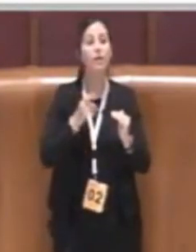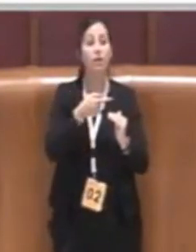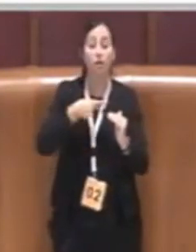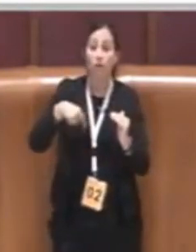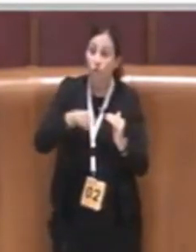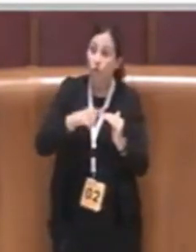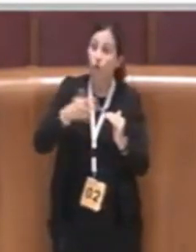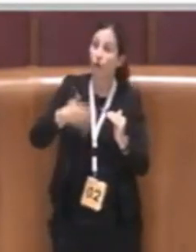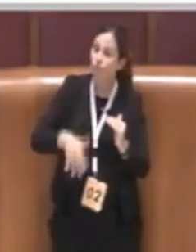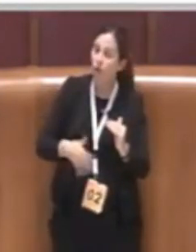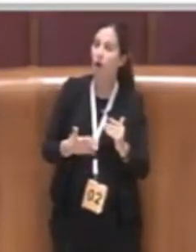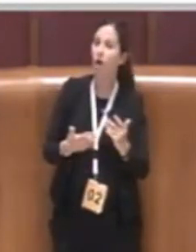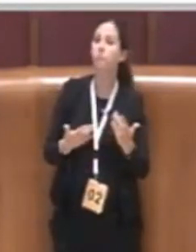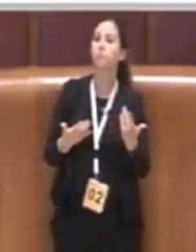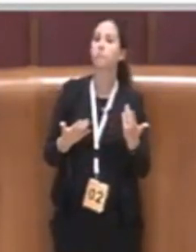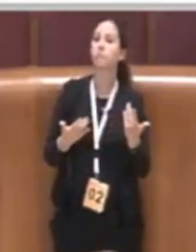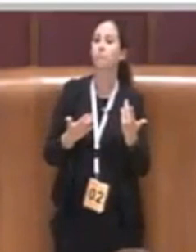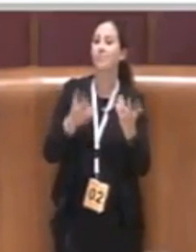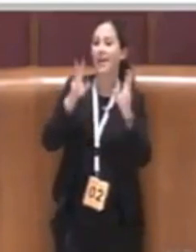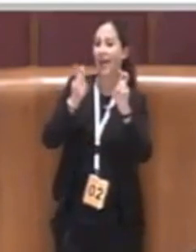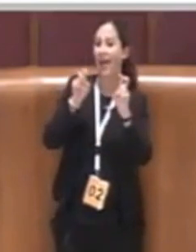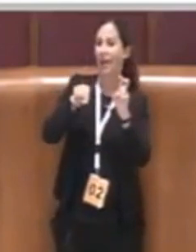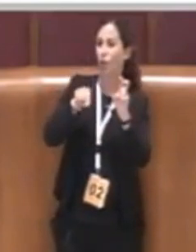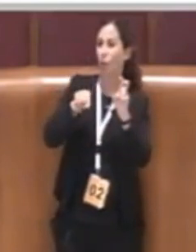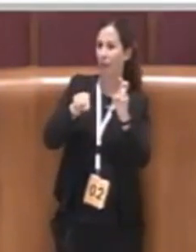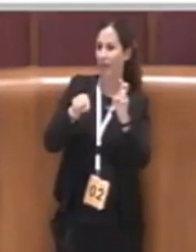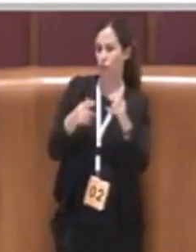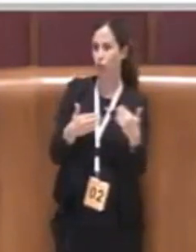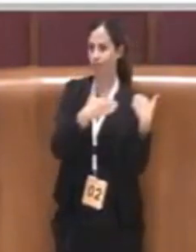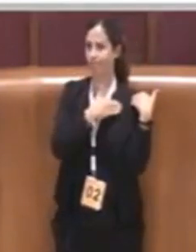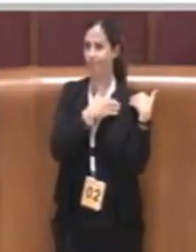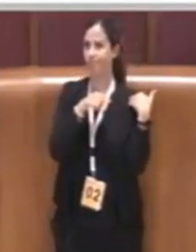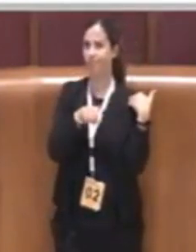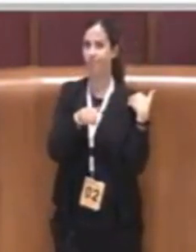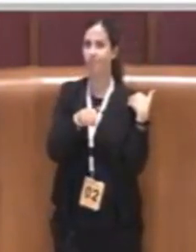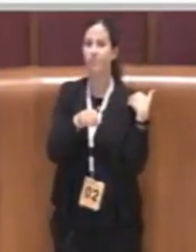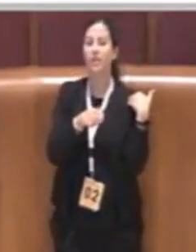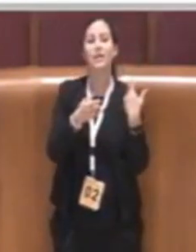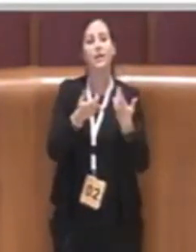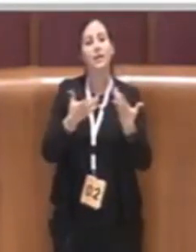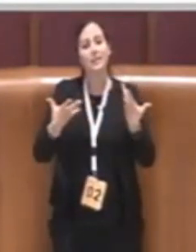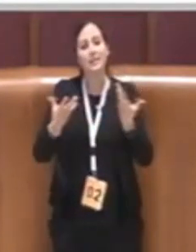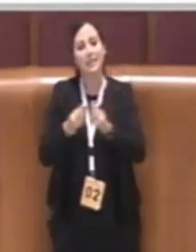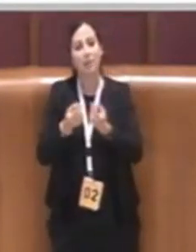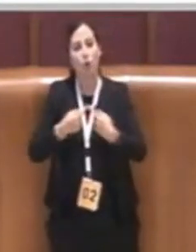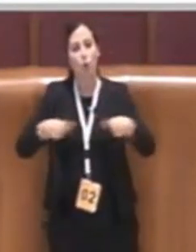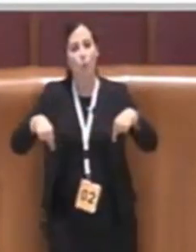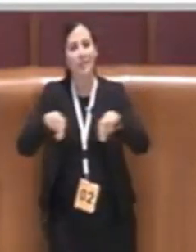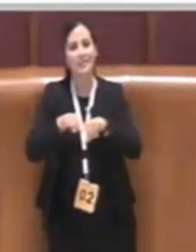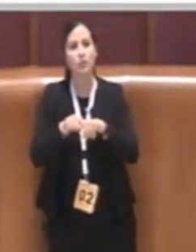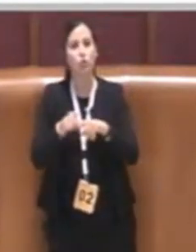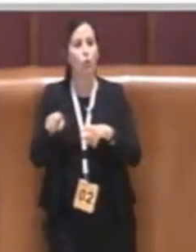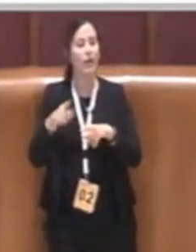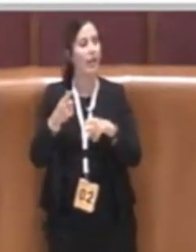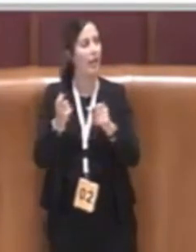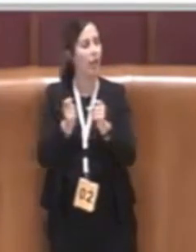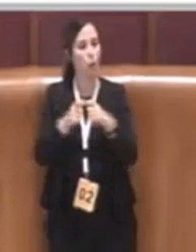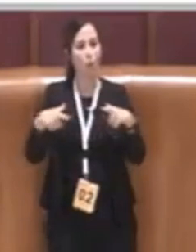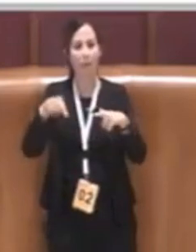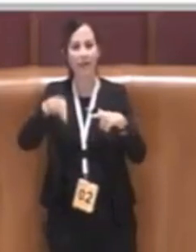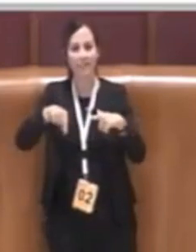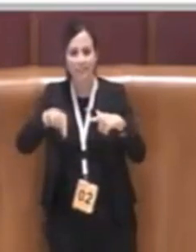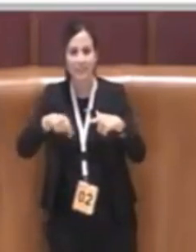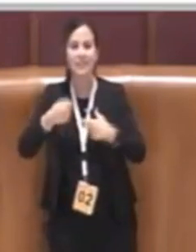insieme alla Commissione Patrimonio, la Commissione Urbanistica, la Commissione Patrimonio e Politiche Abitative, già da un po' che affrontano